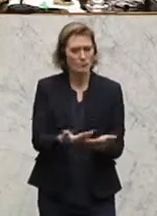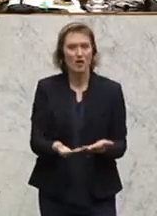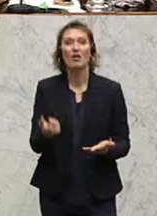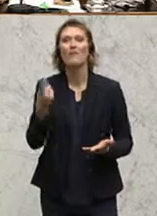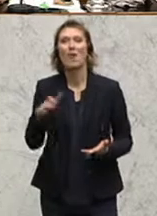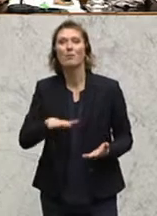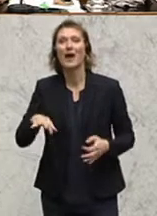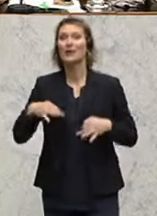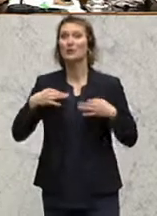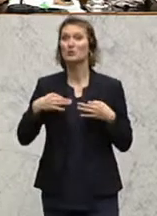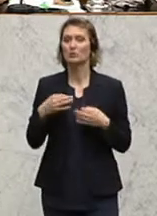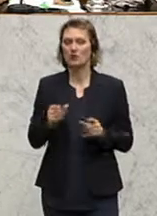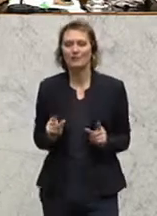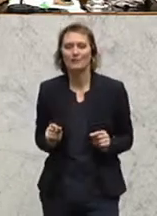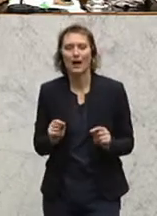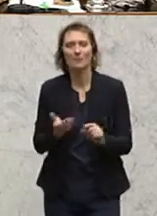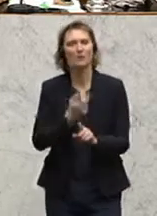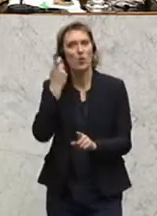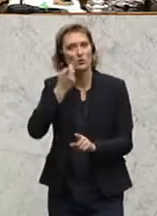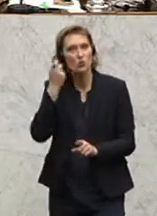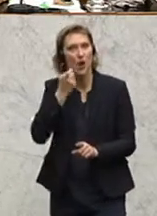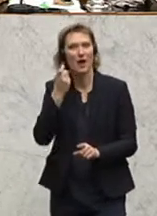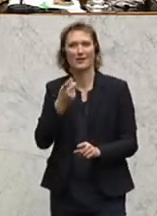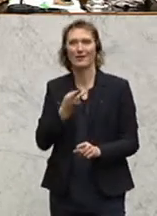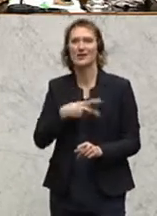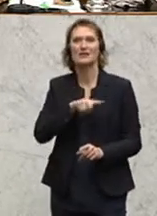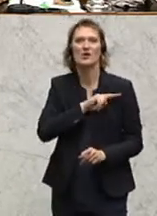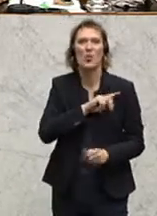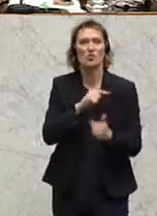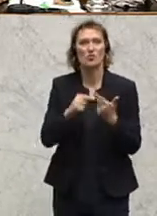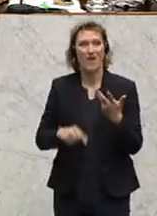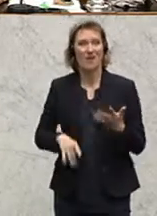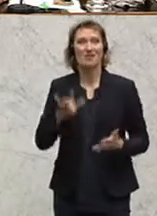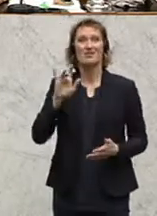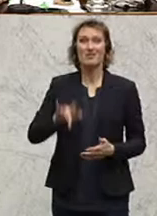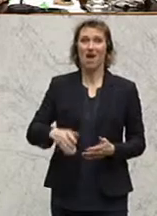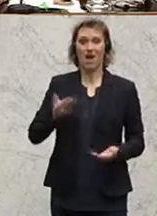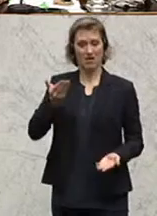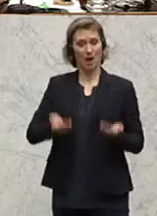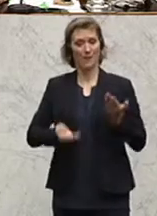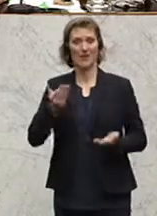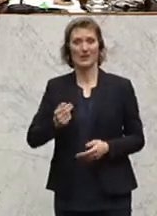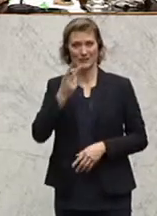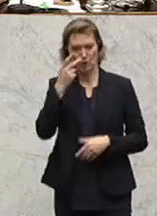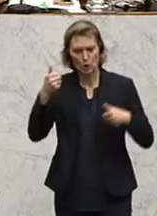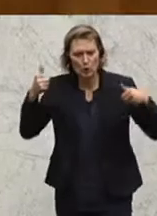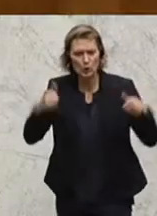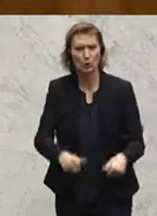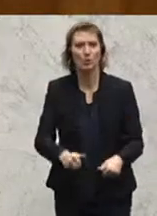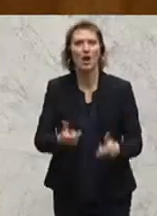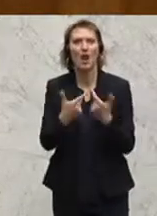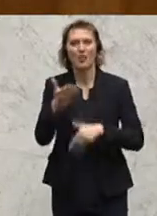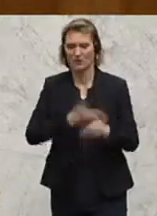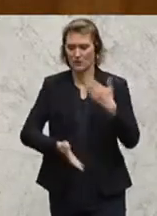Gesundheitsbereich, gerade was die Krebsvorsorge und Risiko betreffen, hier auf die Waagschale zu bringen und auch Druck auf den